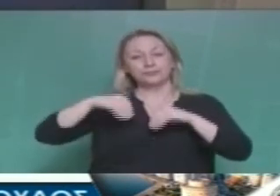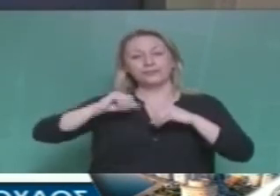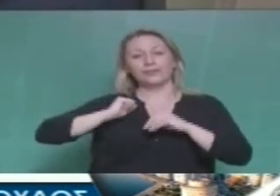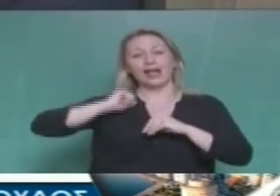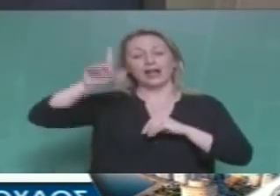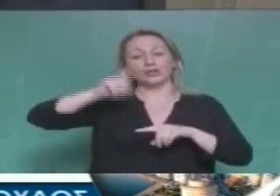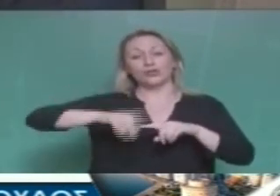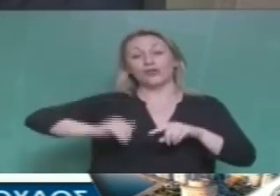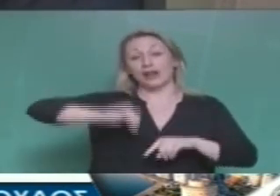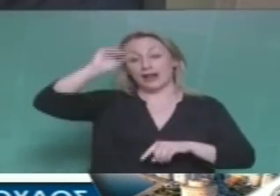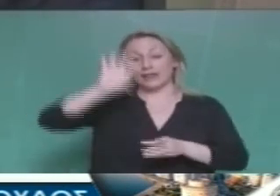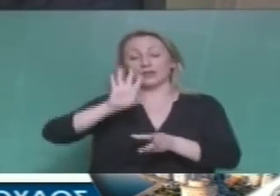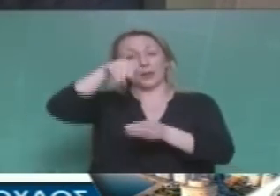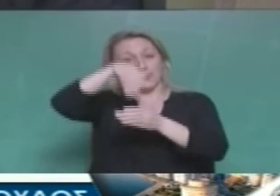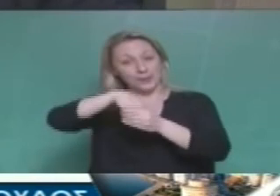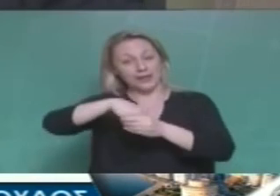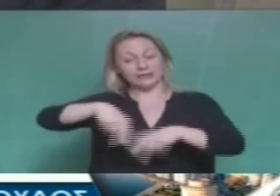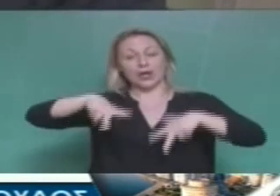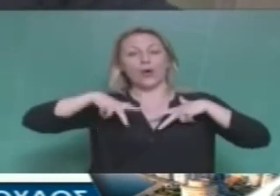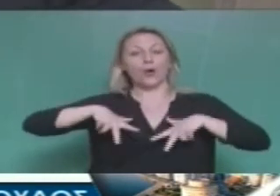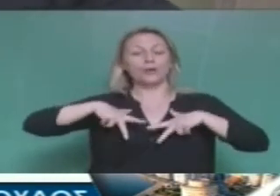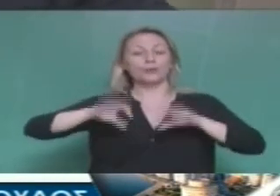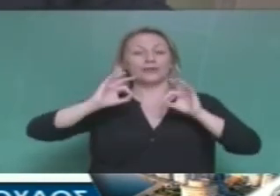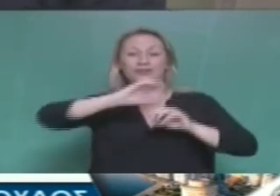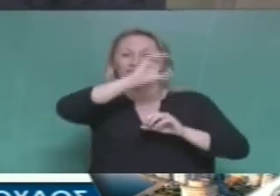στην εκδήλωση αυτή και του Υπουργού Καράγλου